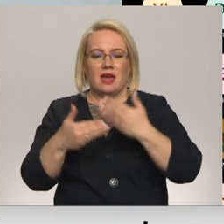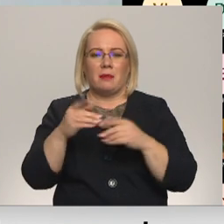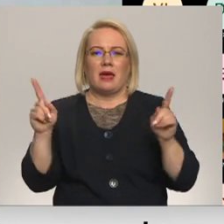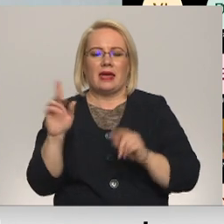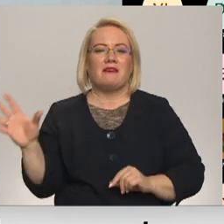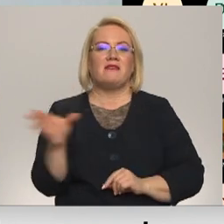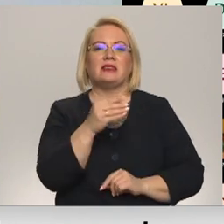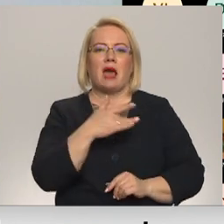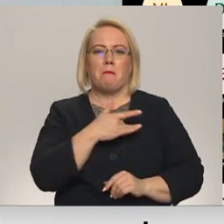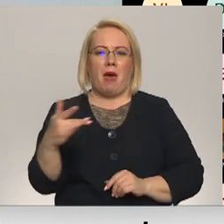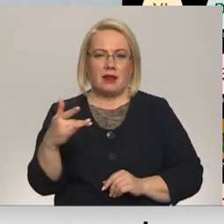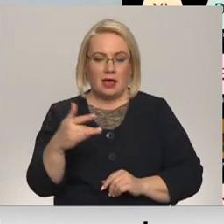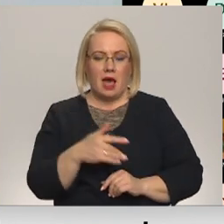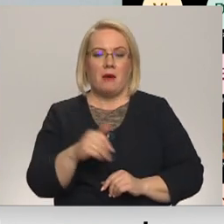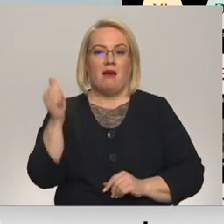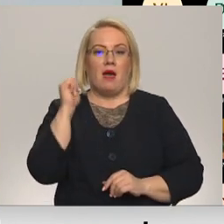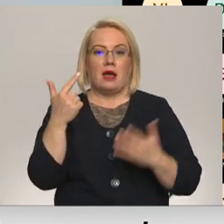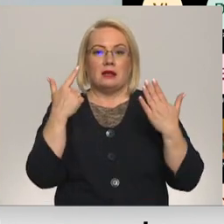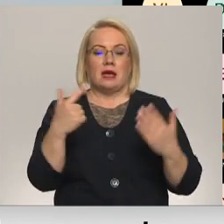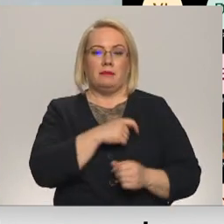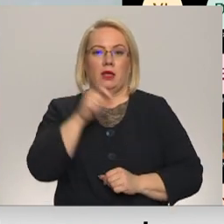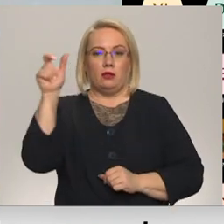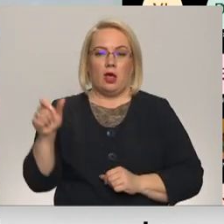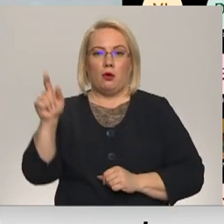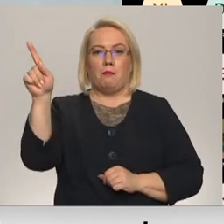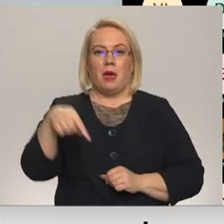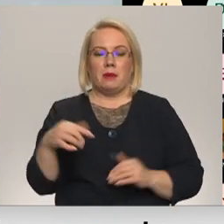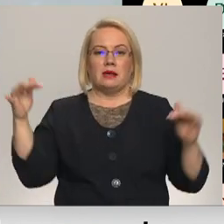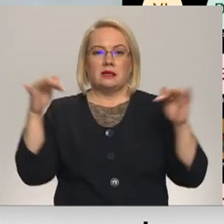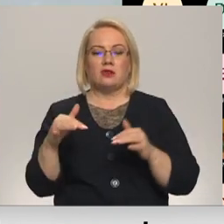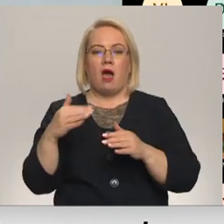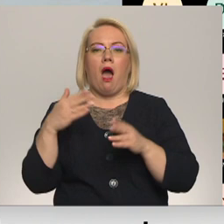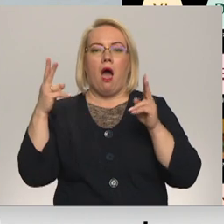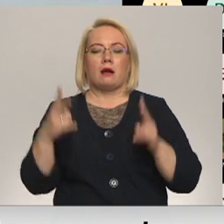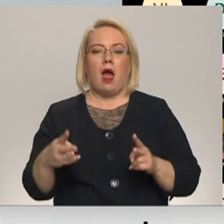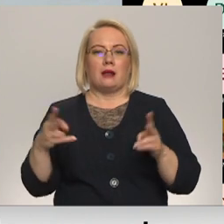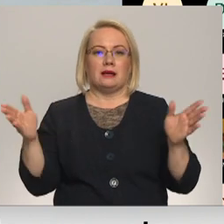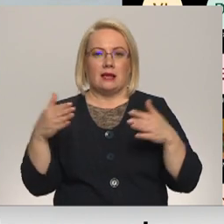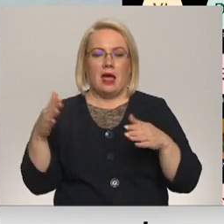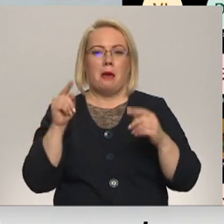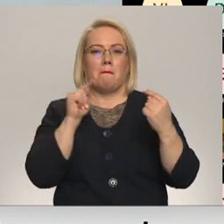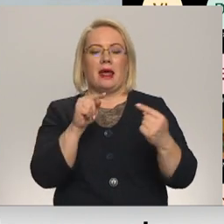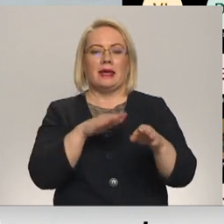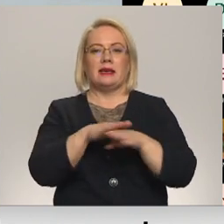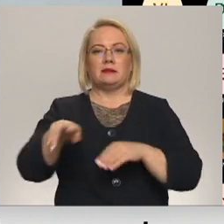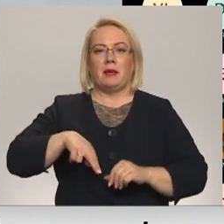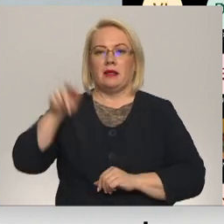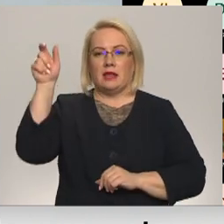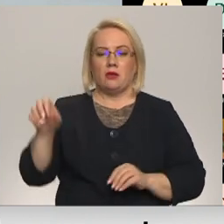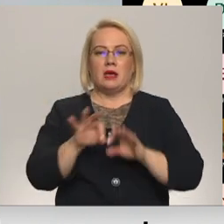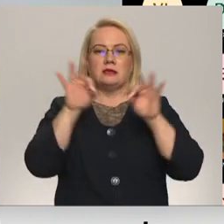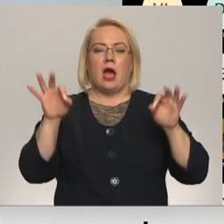politiskajiem spēkiem. Vakars septiņa deputāti pieprasījuši sasaukt ārkārtas sēdi, lai arī pret izpildu direktori ierosinātu